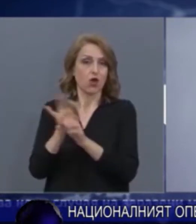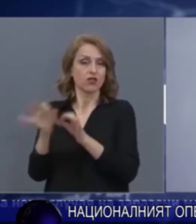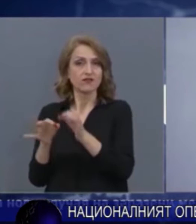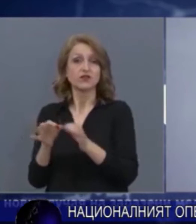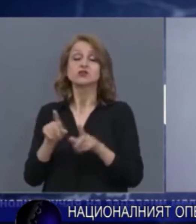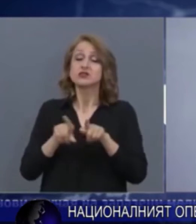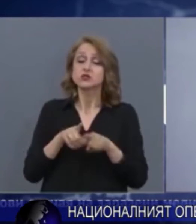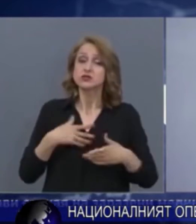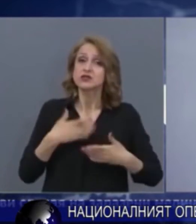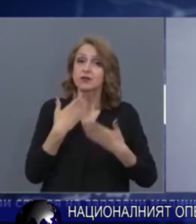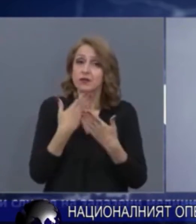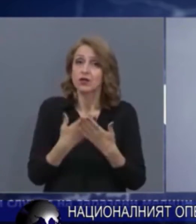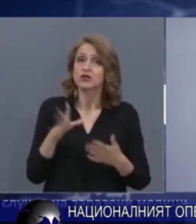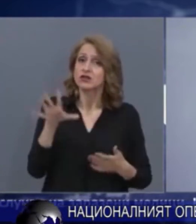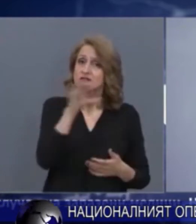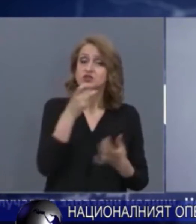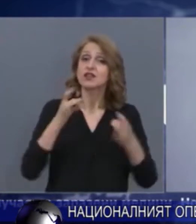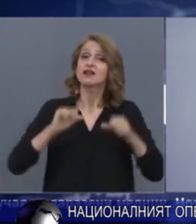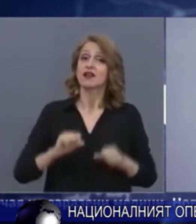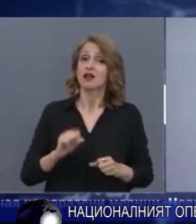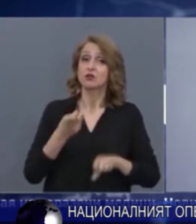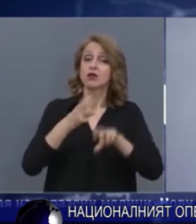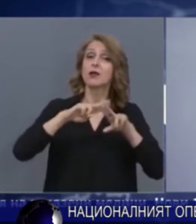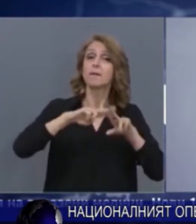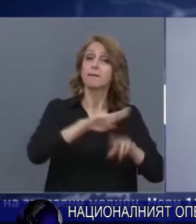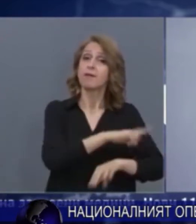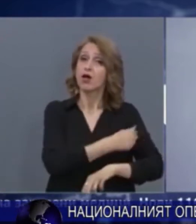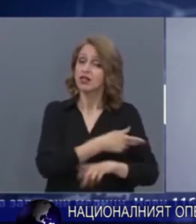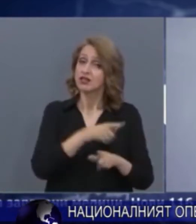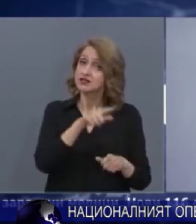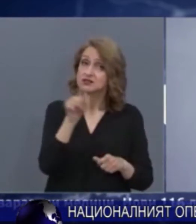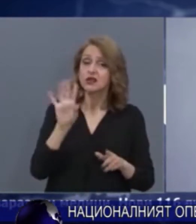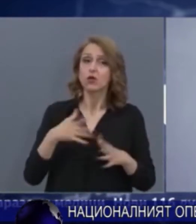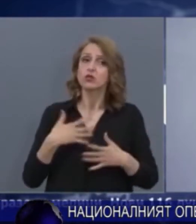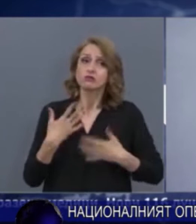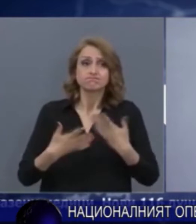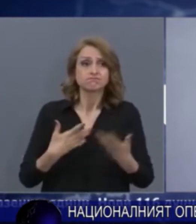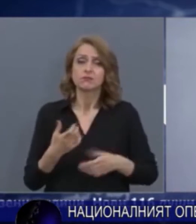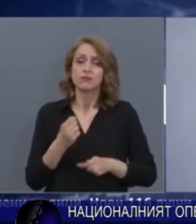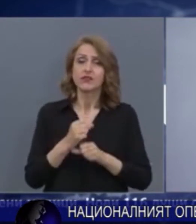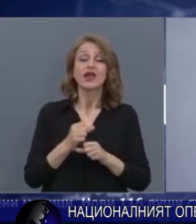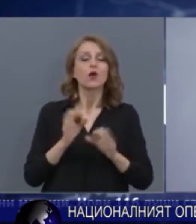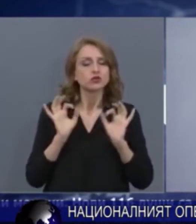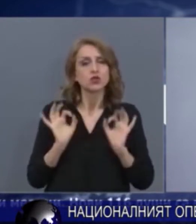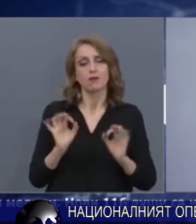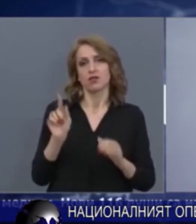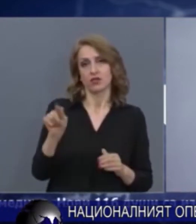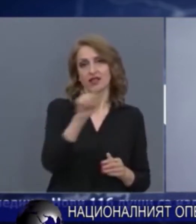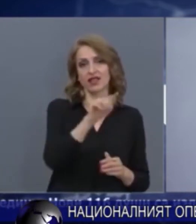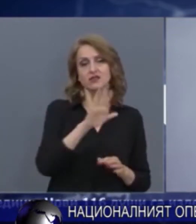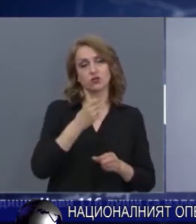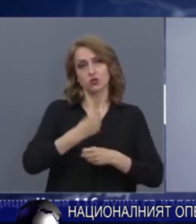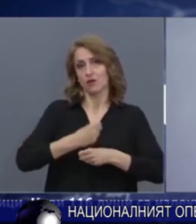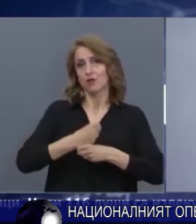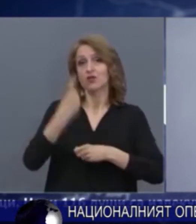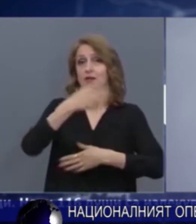болници, които проявиха разбиране, и най-вече на тези, които работаха на първа линия и